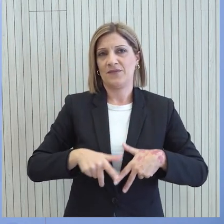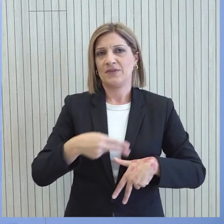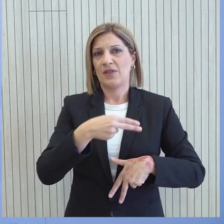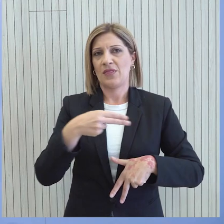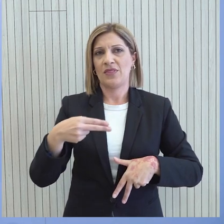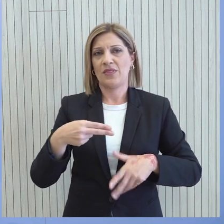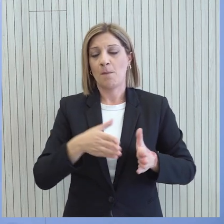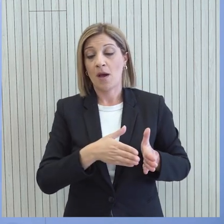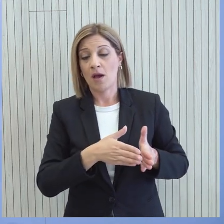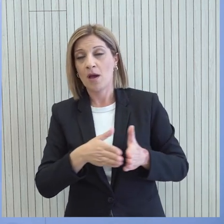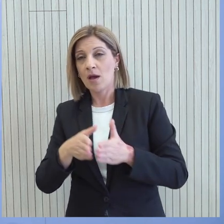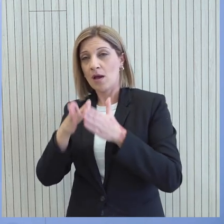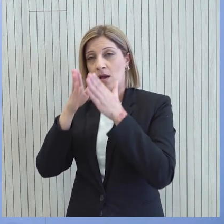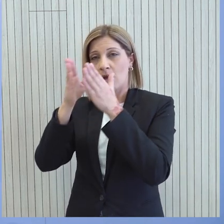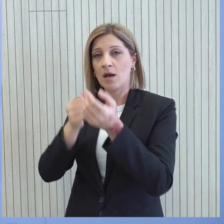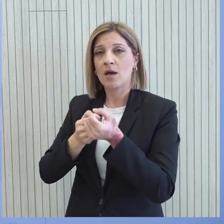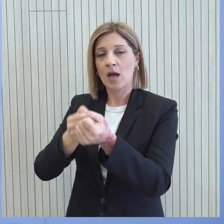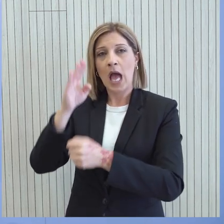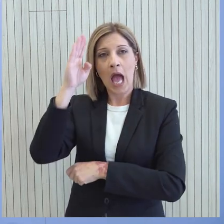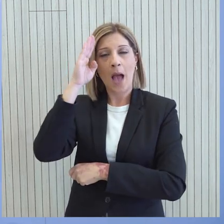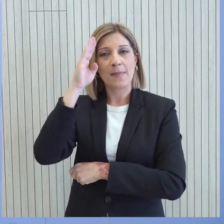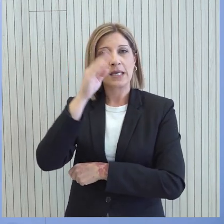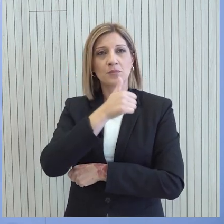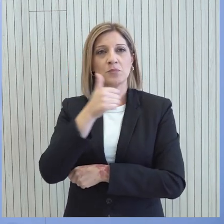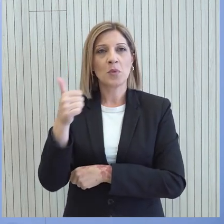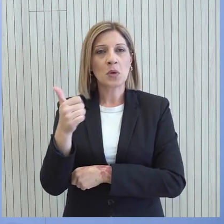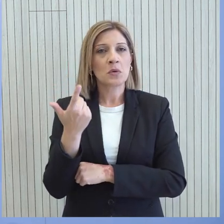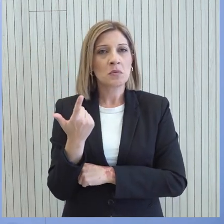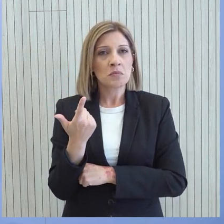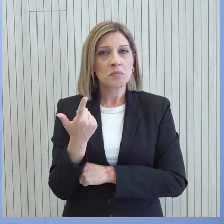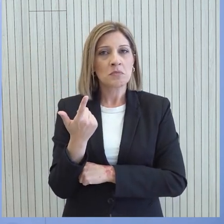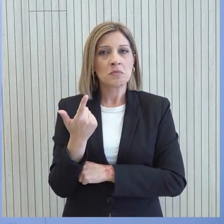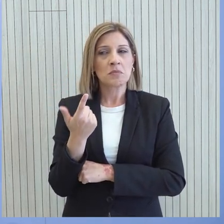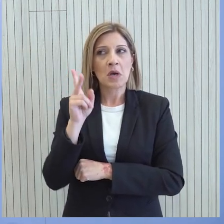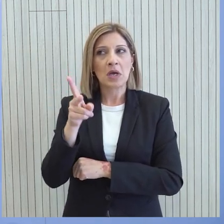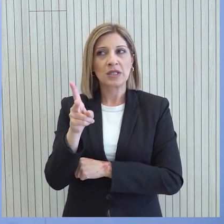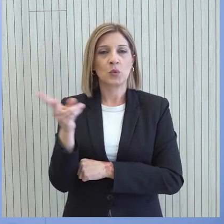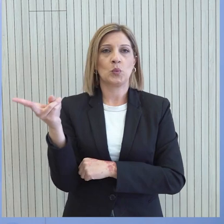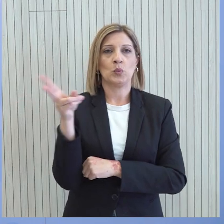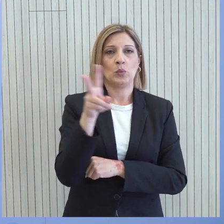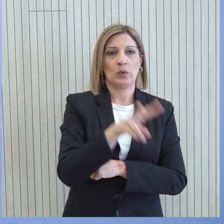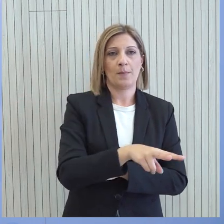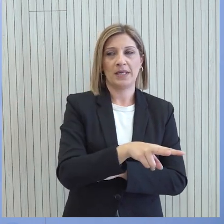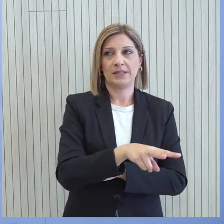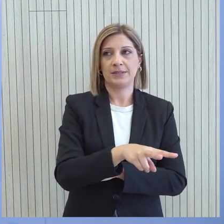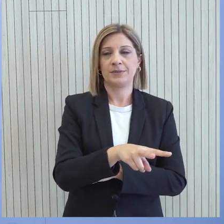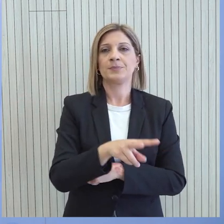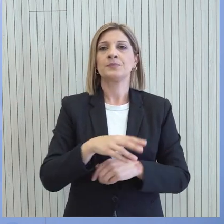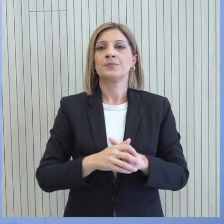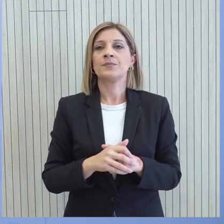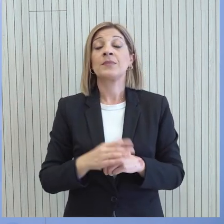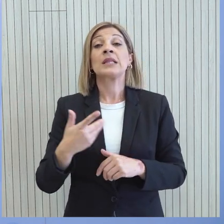προσανατολισμός αφήνοντας την πολιτική και κρατική ουδετερότητα στην άκρη. Αυτό το οποίο έχουμε